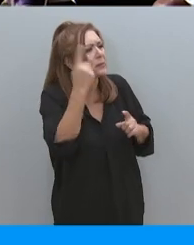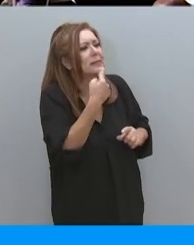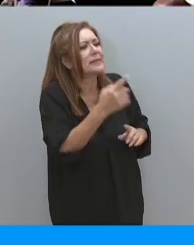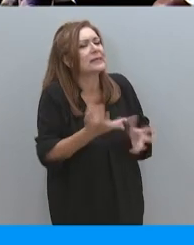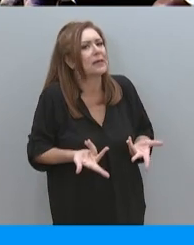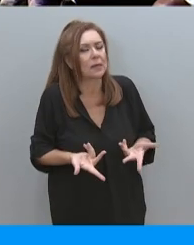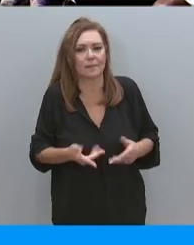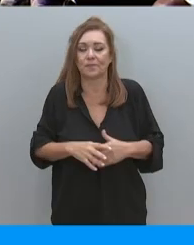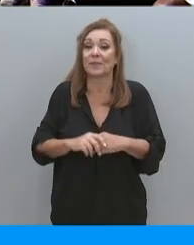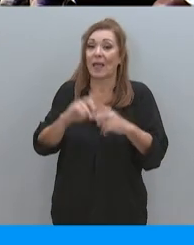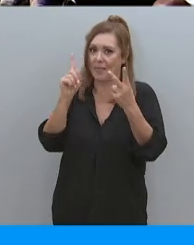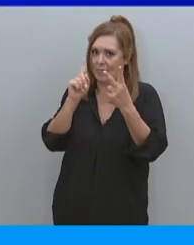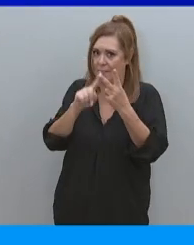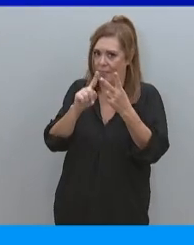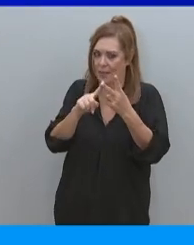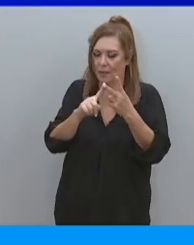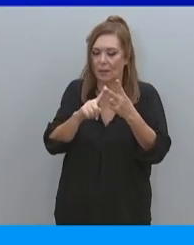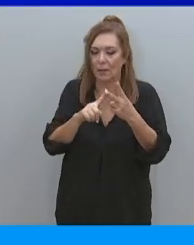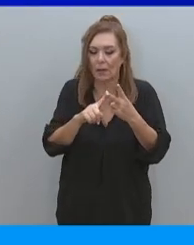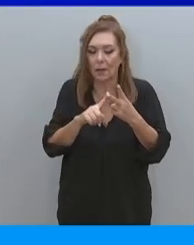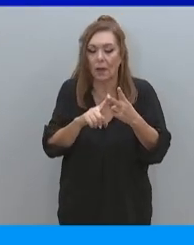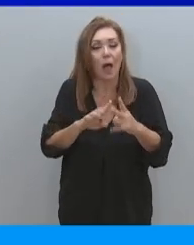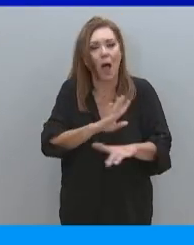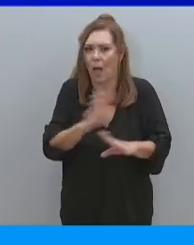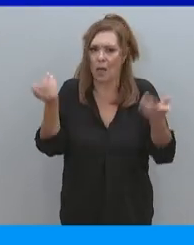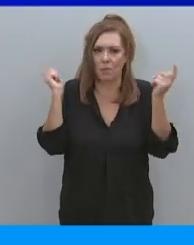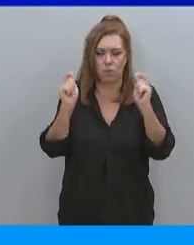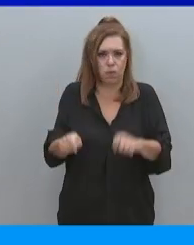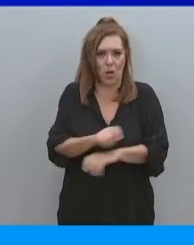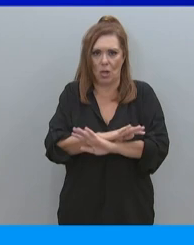Ως προς το δεύτερο σκέλος του ερωτήματου σας δεν υφίσταται κανένα τέτοιο ζήτημα.